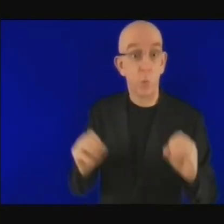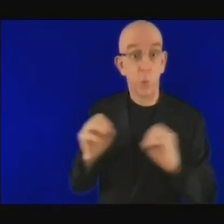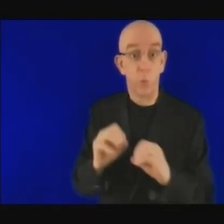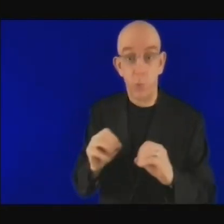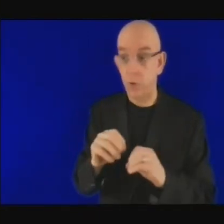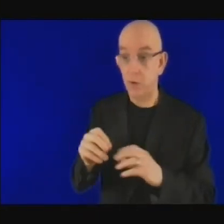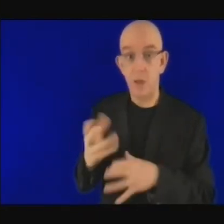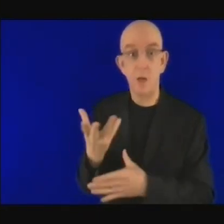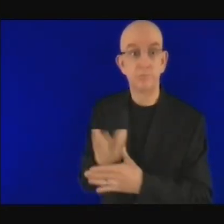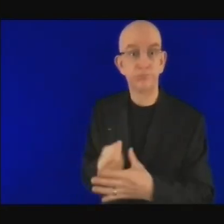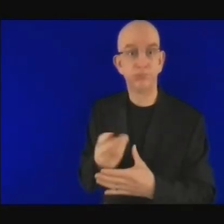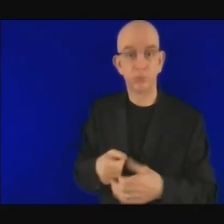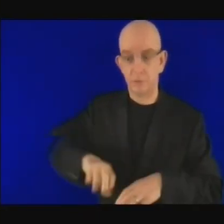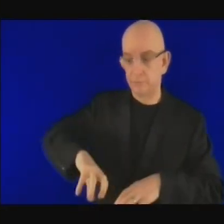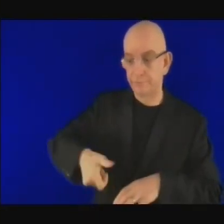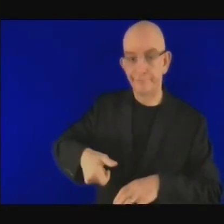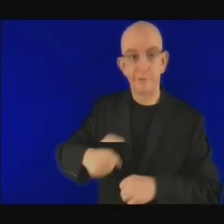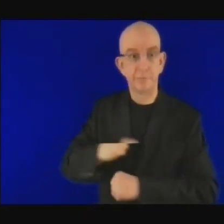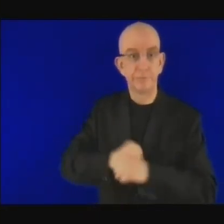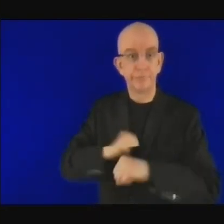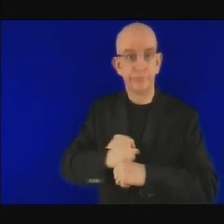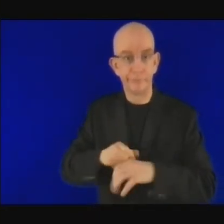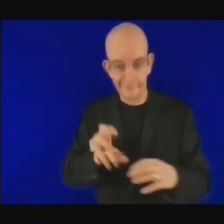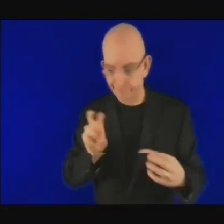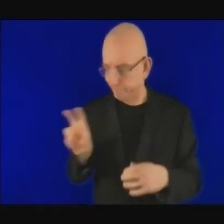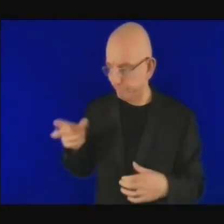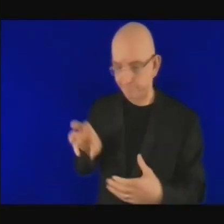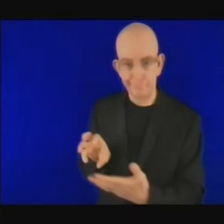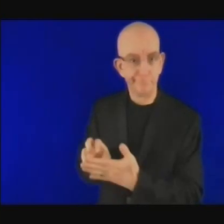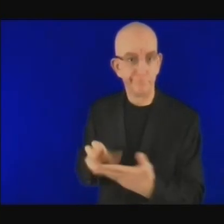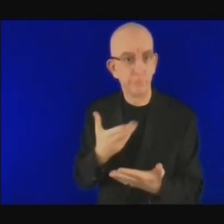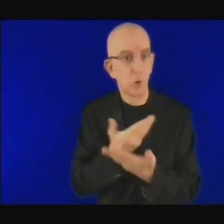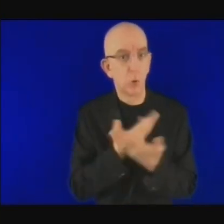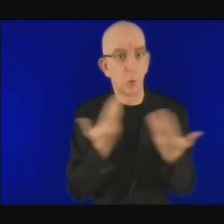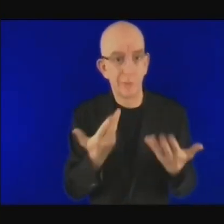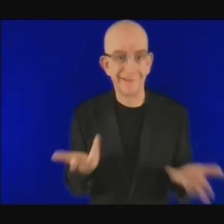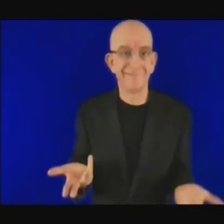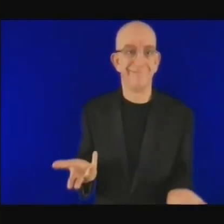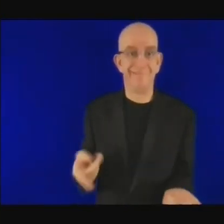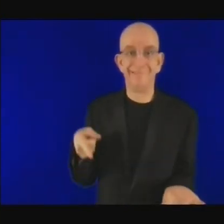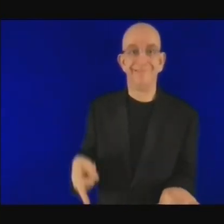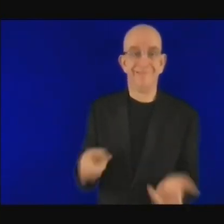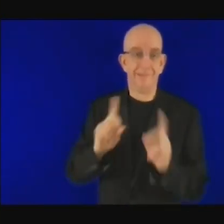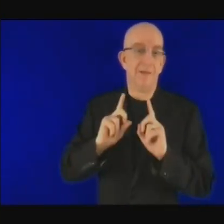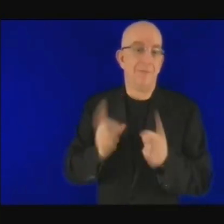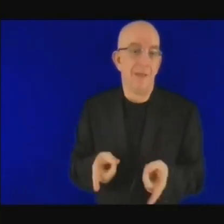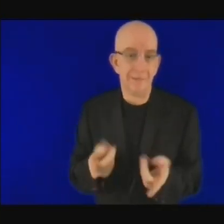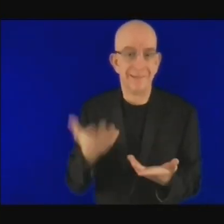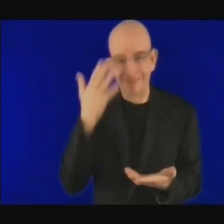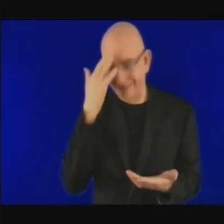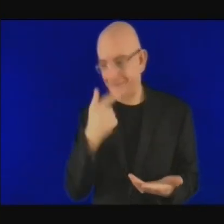et donc se rendre compte que l'énergie est elle-même prioritaire.